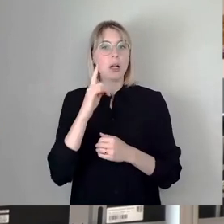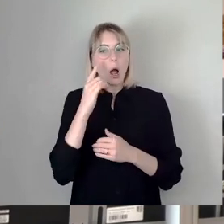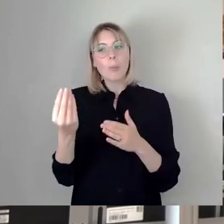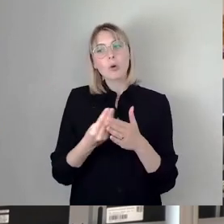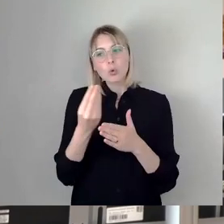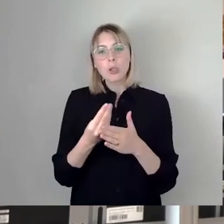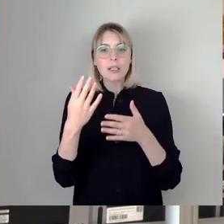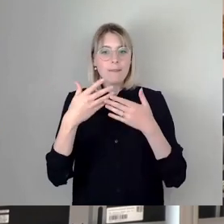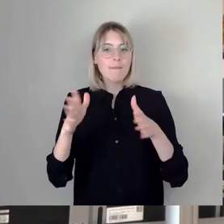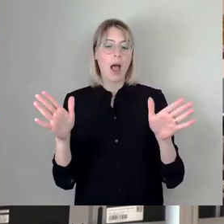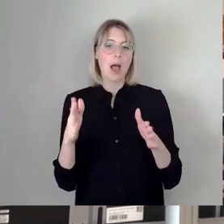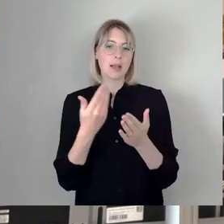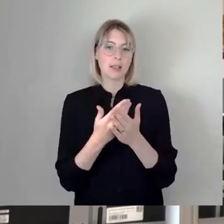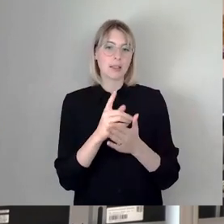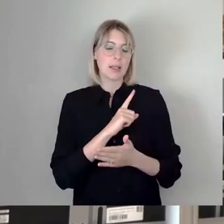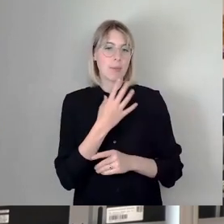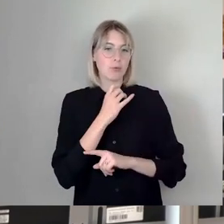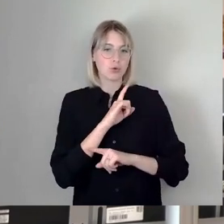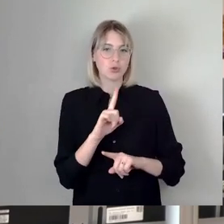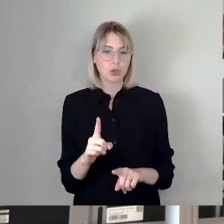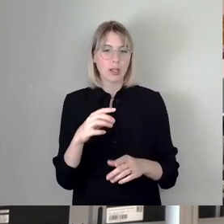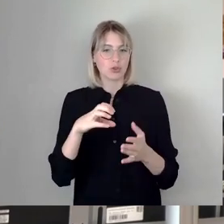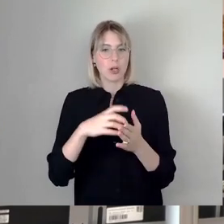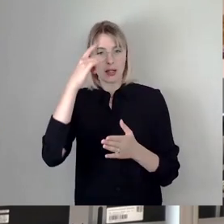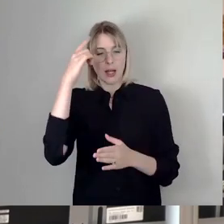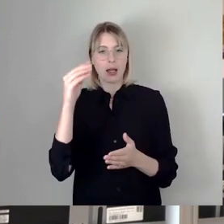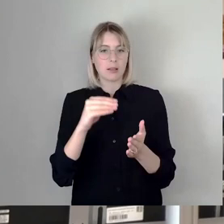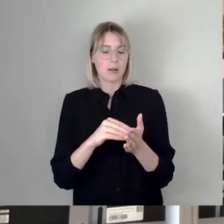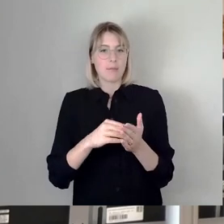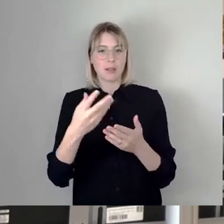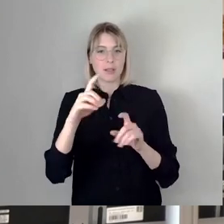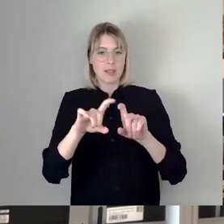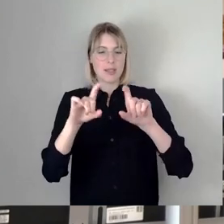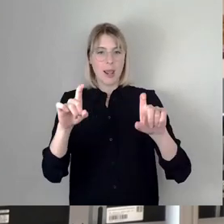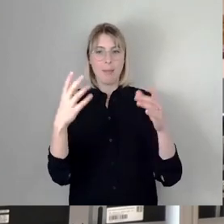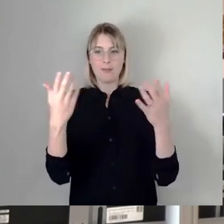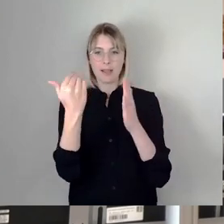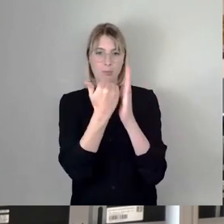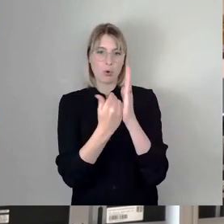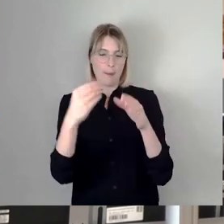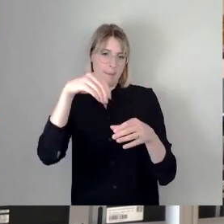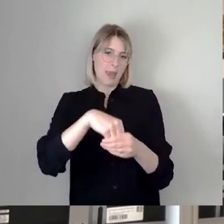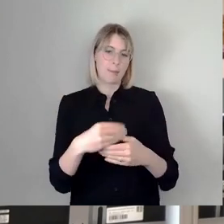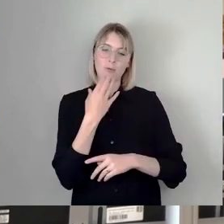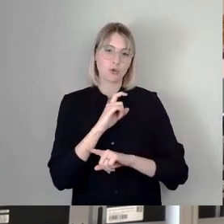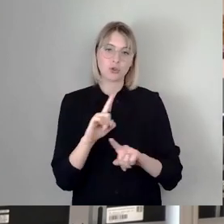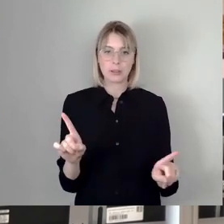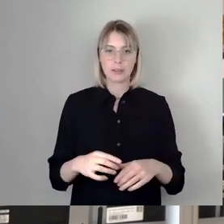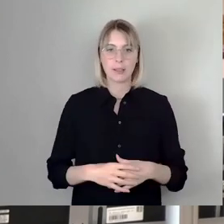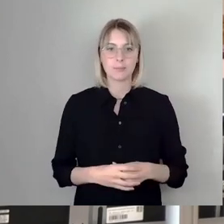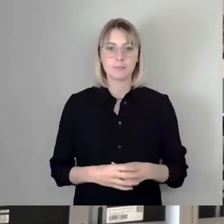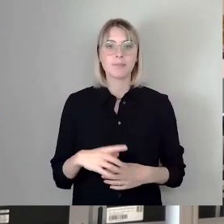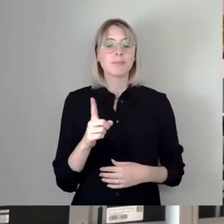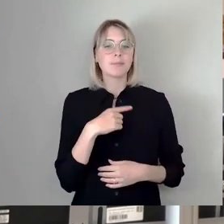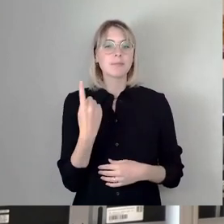in Zukunft nicht im Stadtrat über das Programm entscheiden, was dort tatsächlich stattfindet. Wir wollen keine Konzession, sondern wir wollen